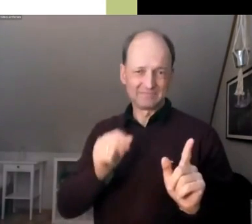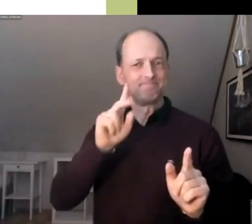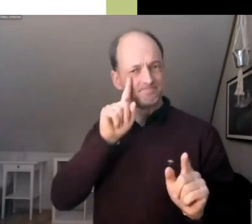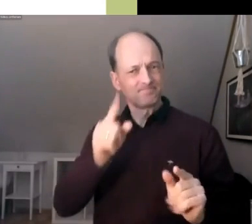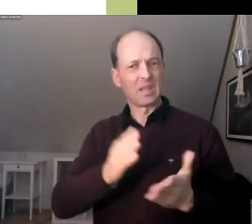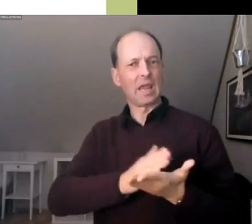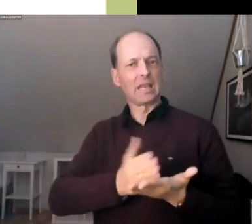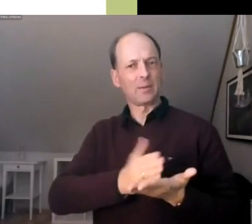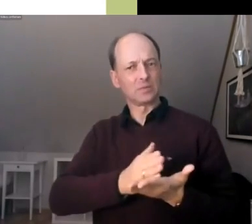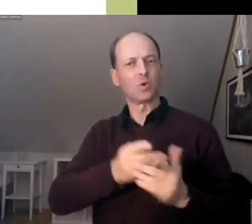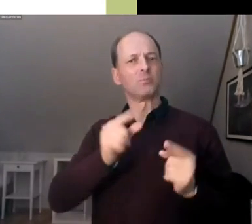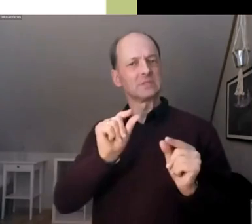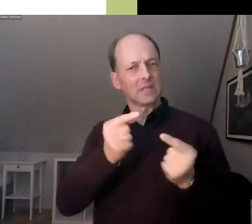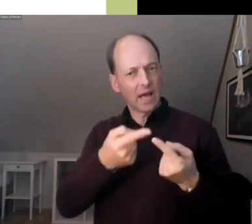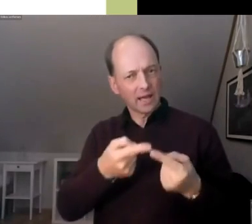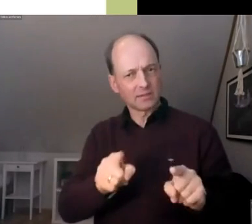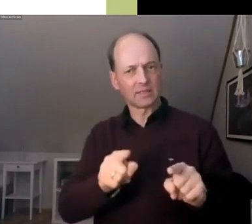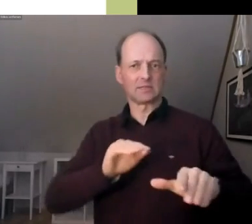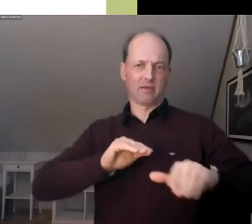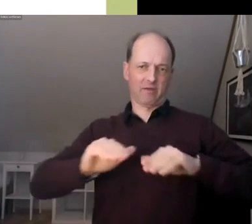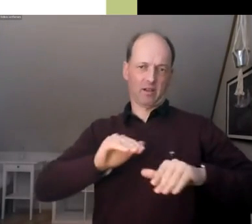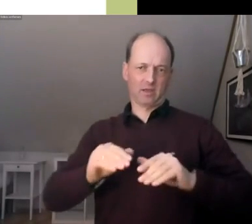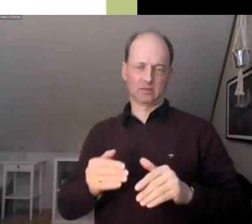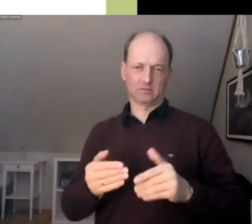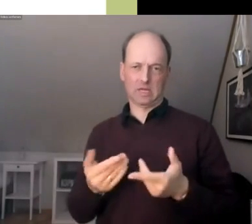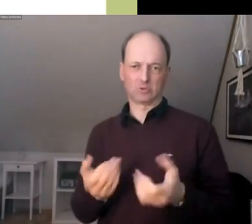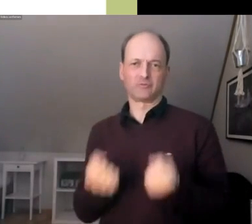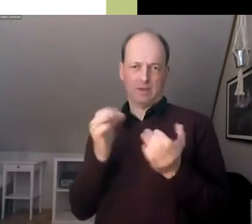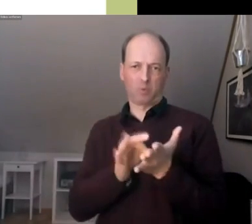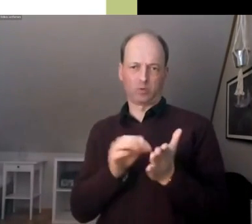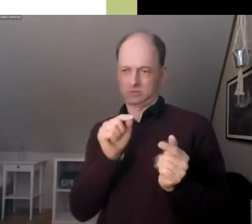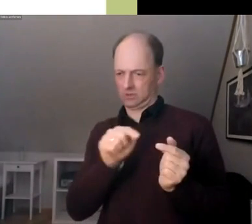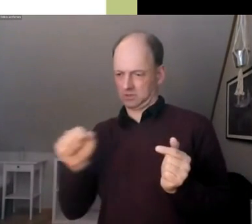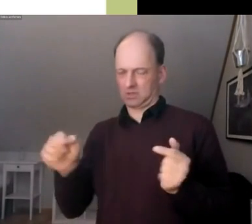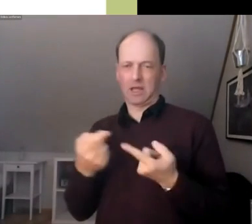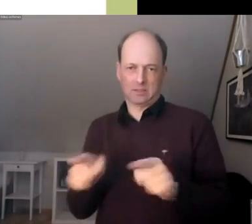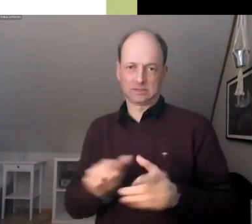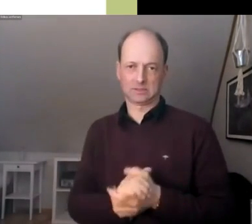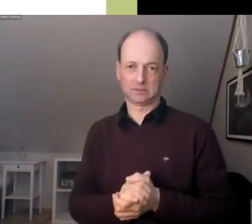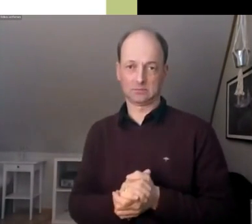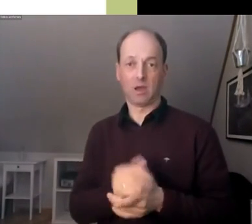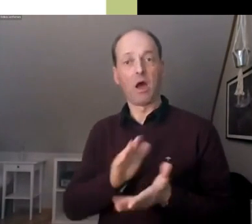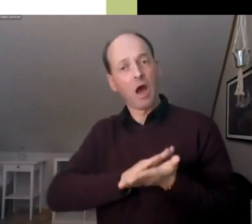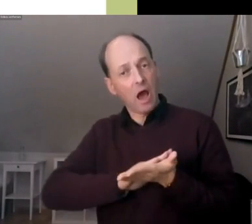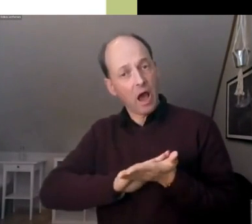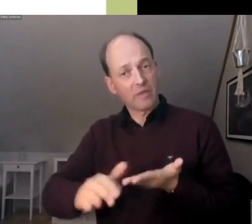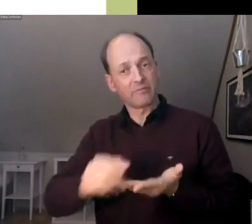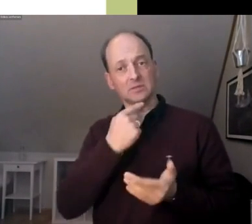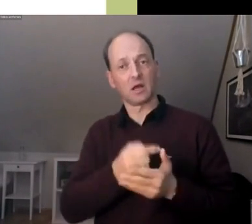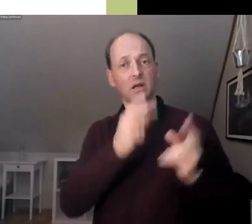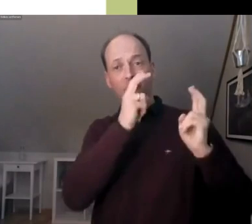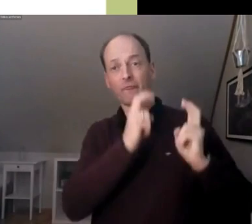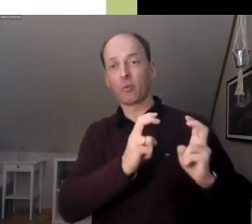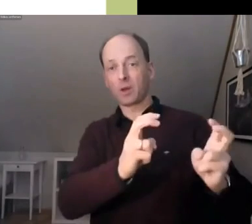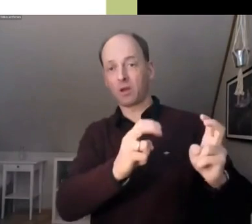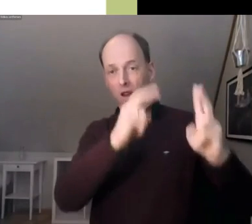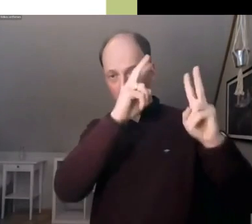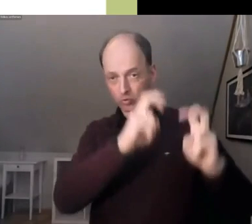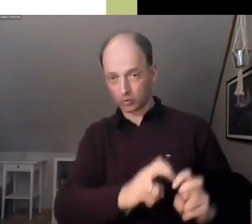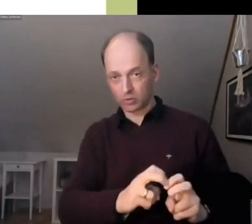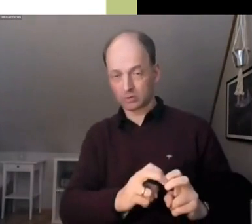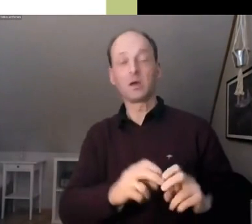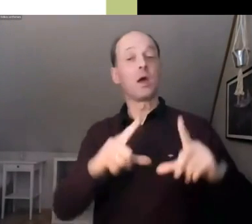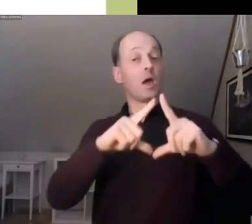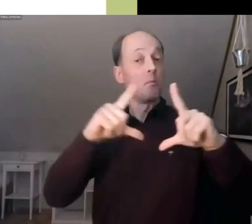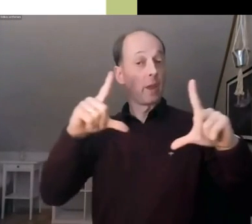anders aus und ich setze andere Schwerpunkte. Ganz platt gesagt, sieht die Wuppertal-Studie in Bildern im Prinzip